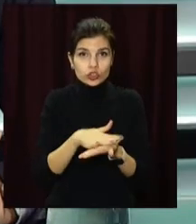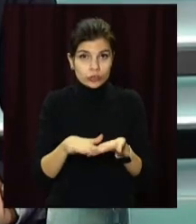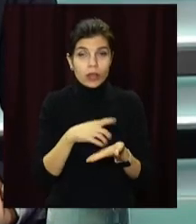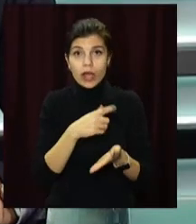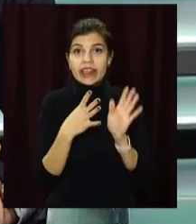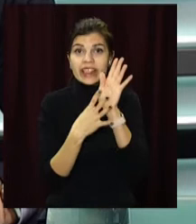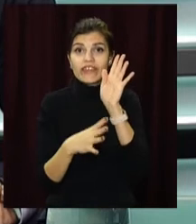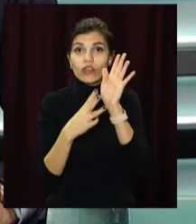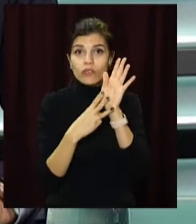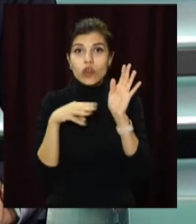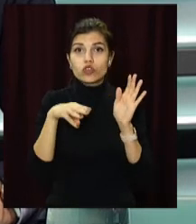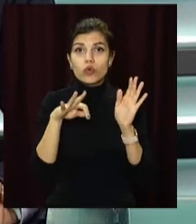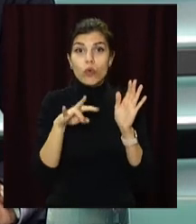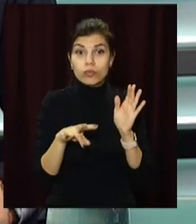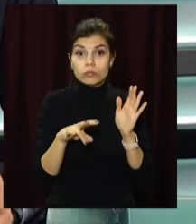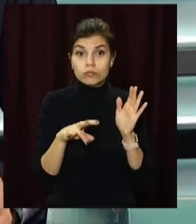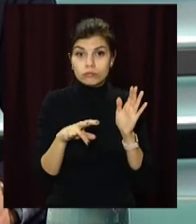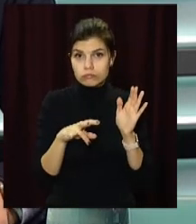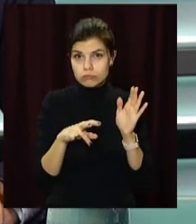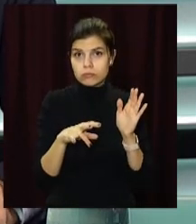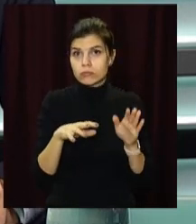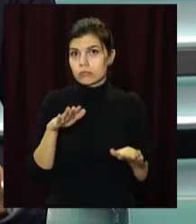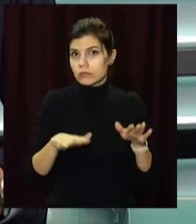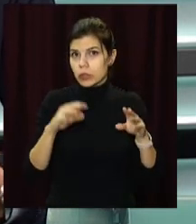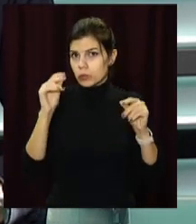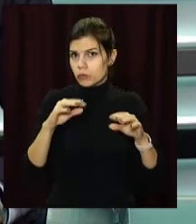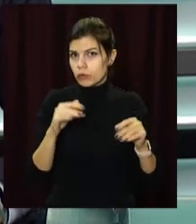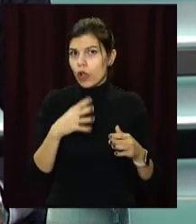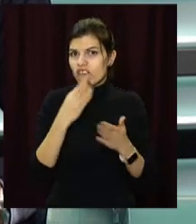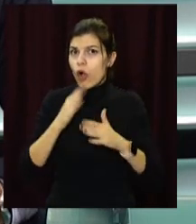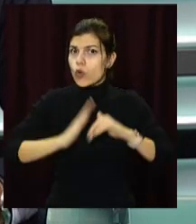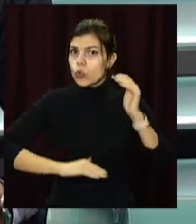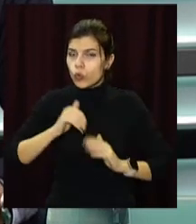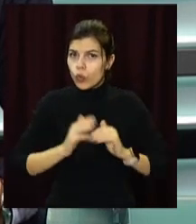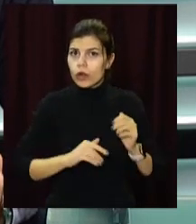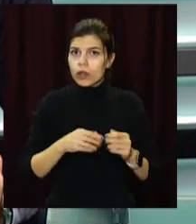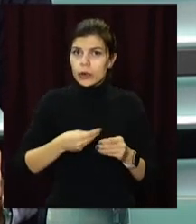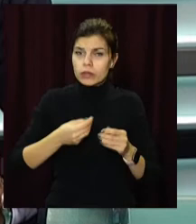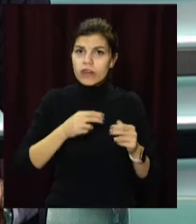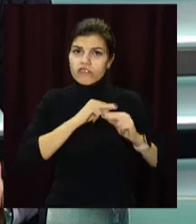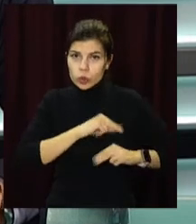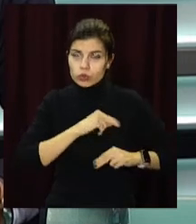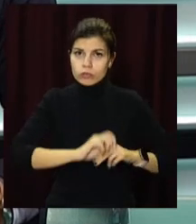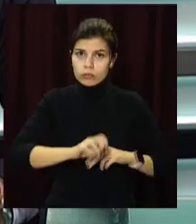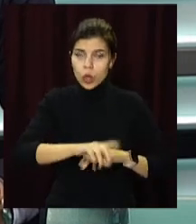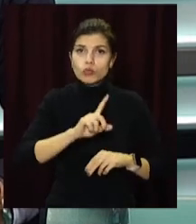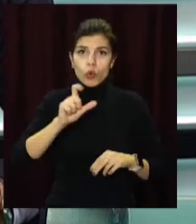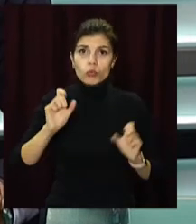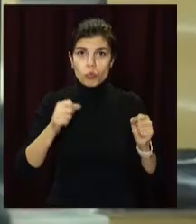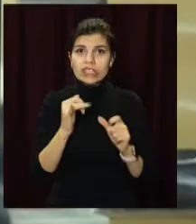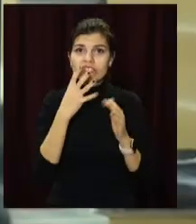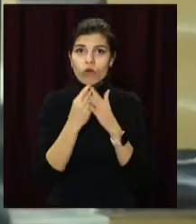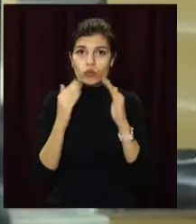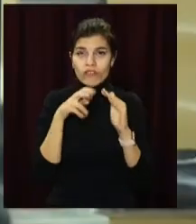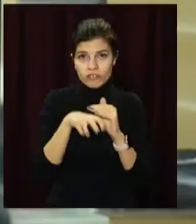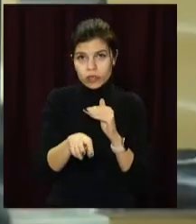98 тонн протижеледних засобів вони своїми руками розсипали, аби люди могли досить комфортно вийти зі свого